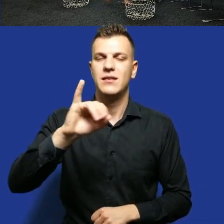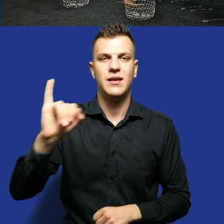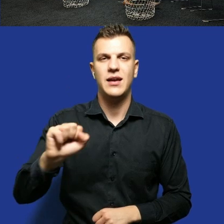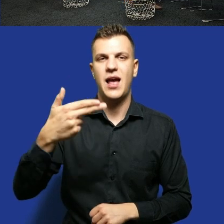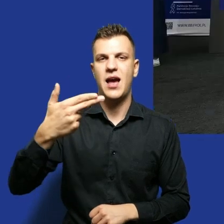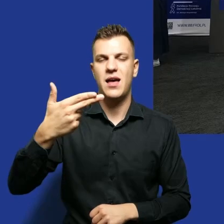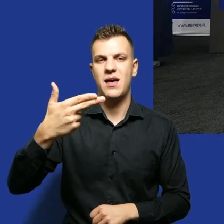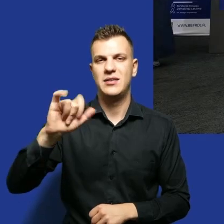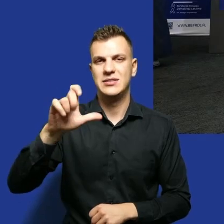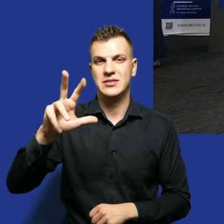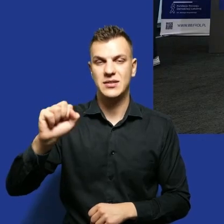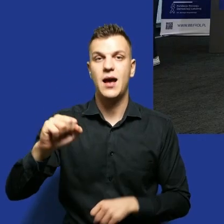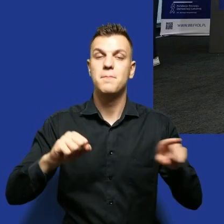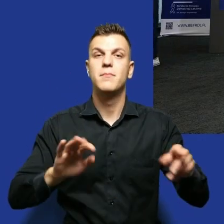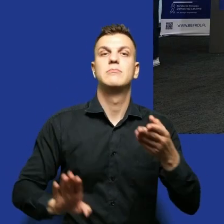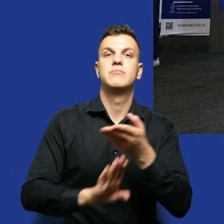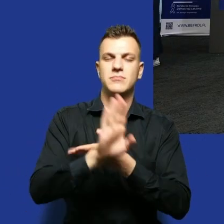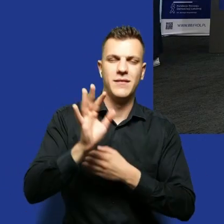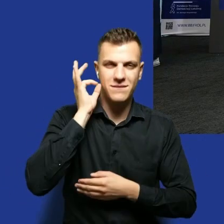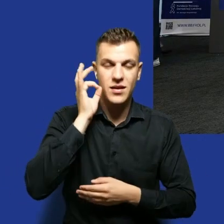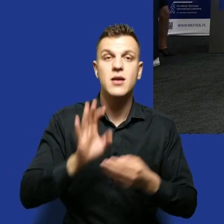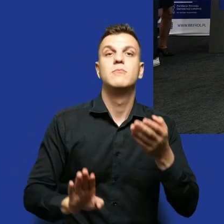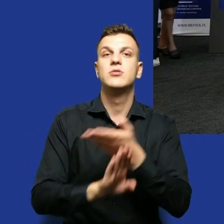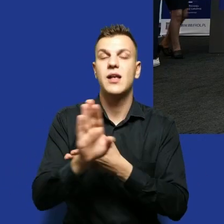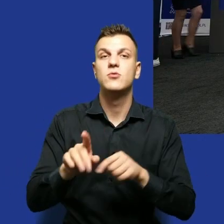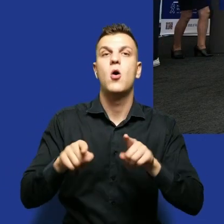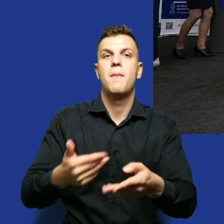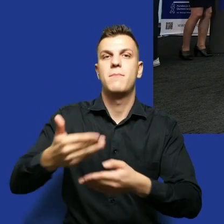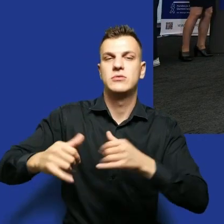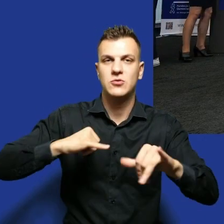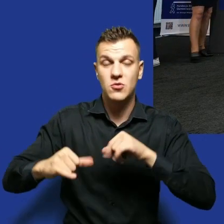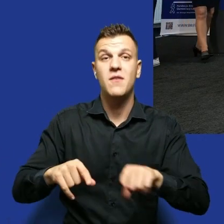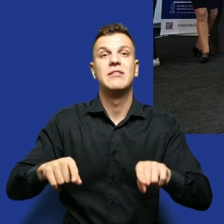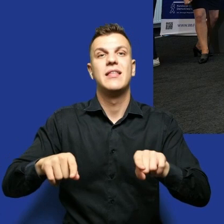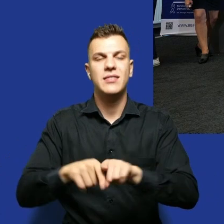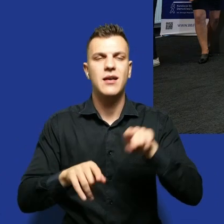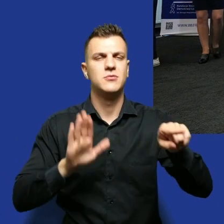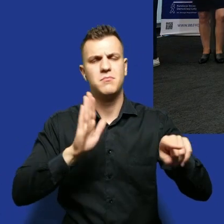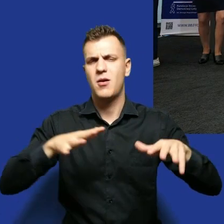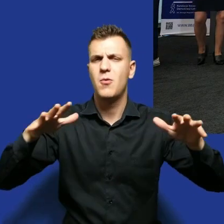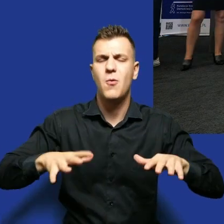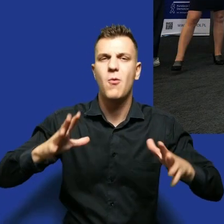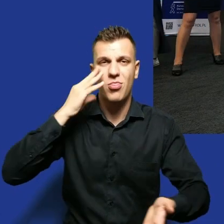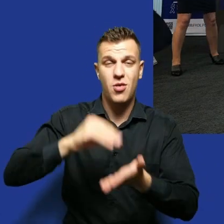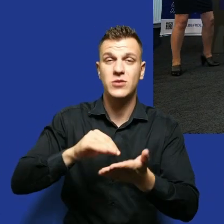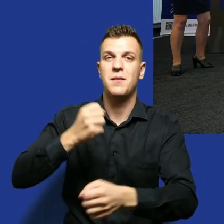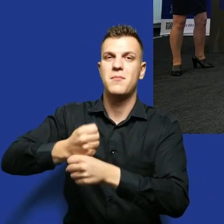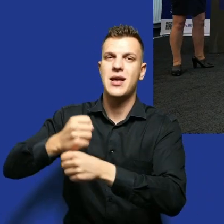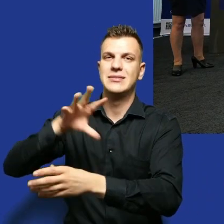przedstawicielka organizacji pozarządowych, ale również z ogromnym doświadczeniem samorządowym.